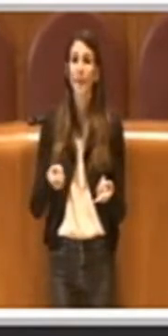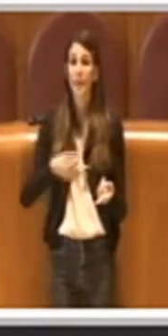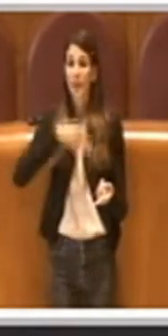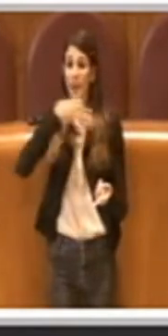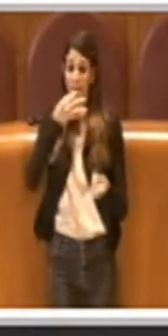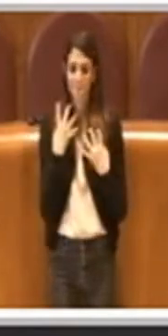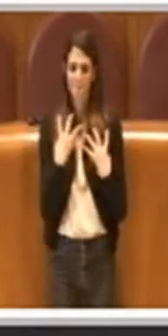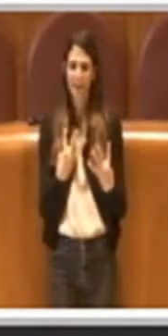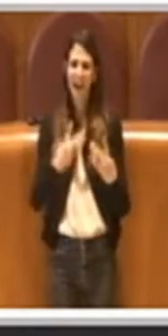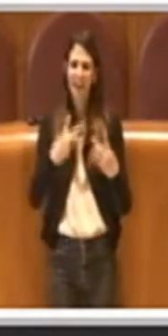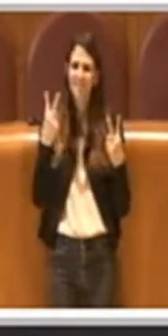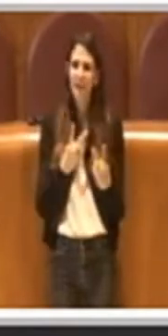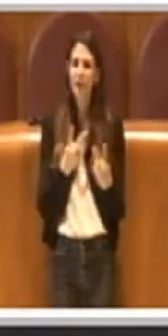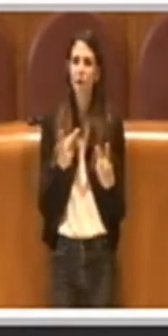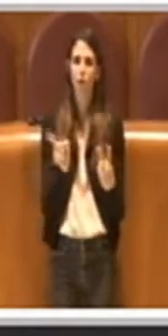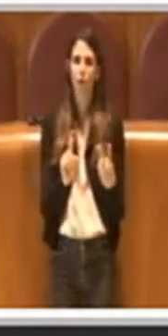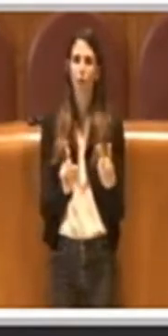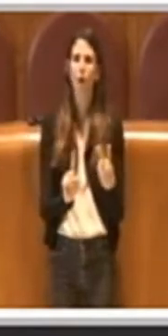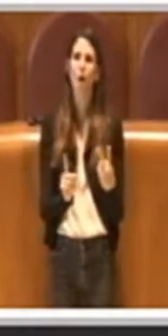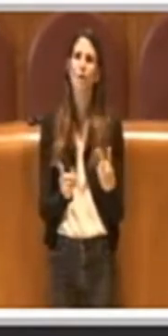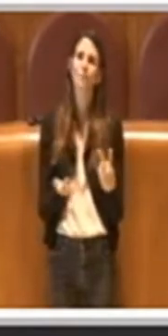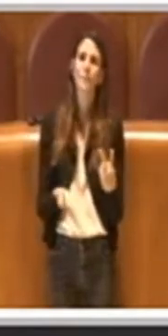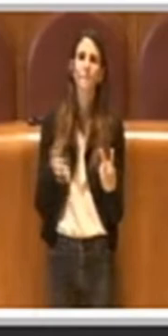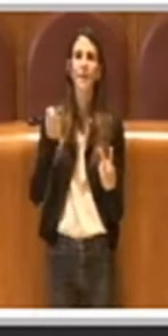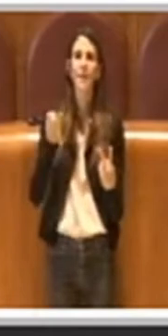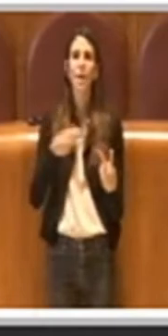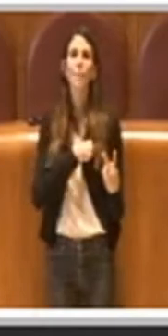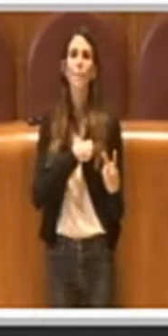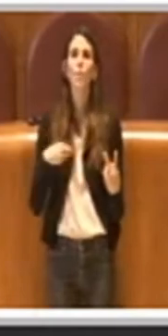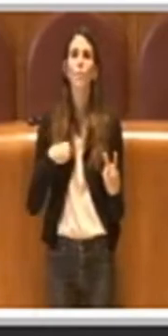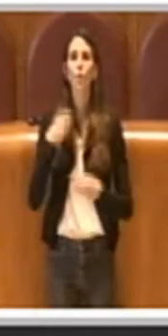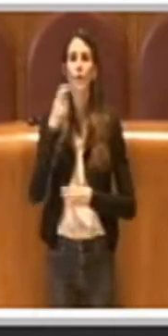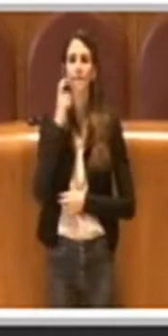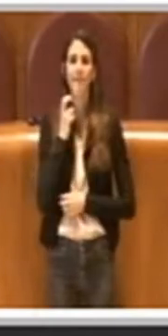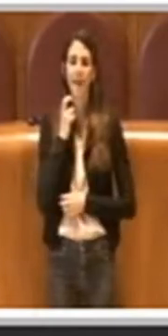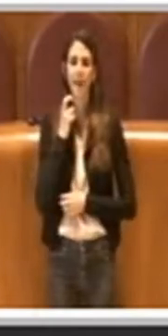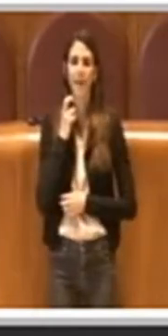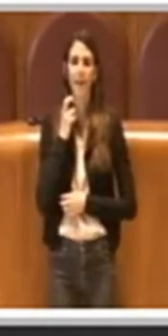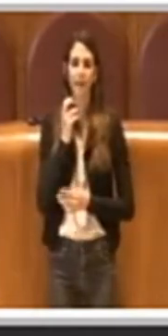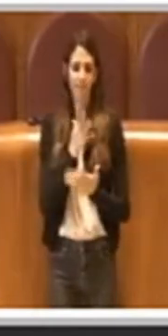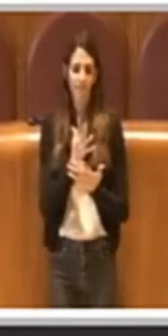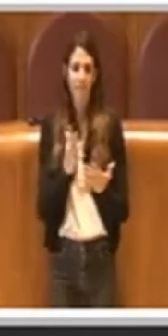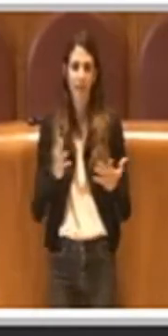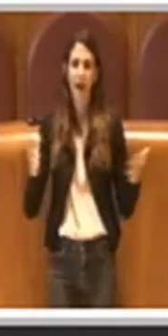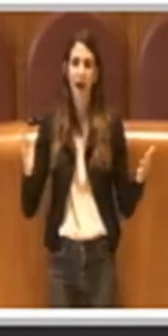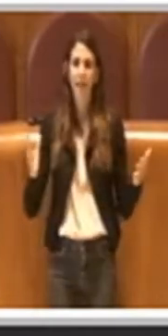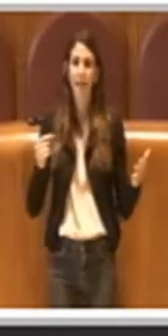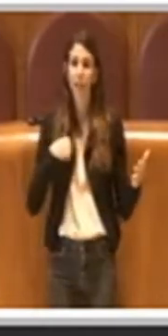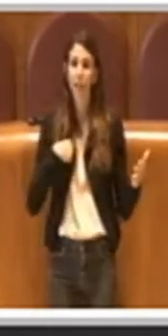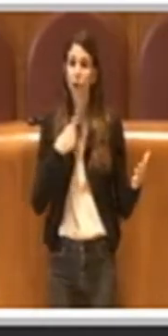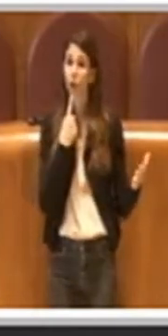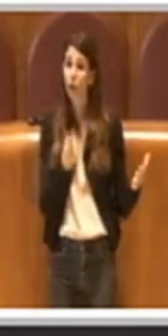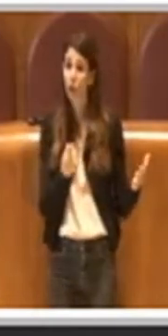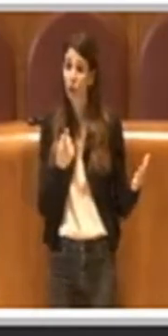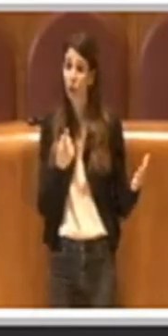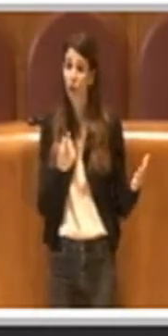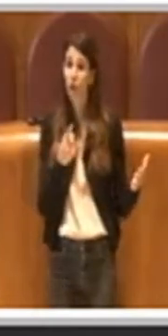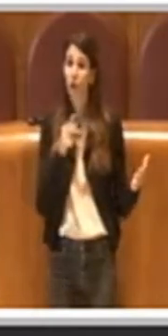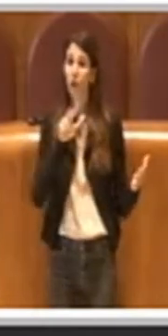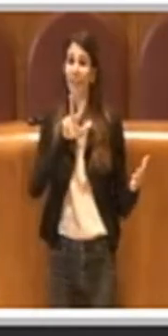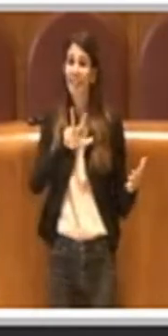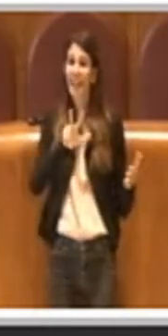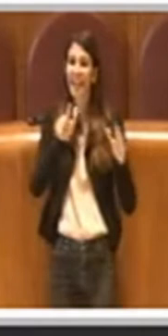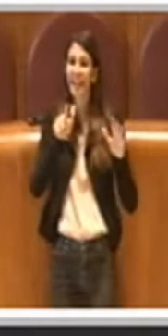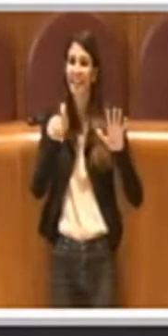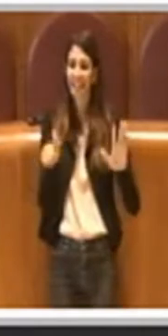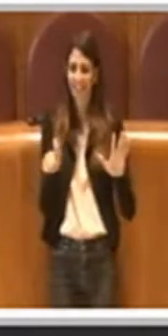saranno dei polmoni verdi, insomma molto estesi. Come ho sottolineato parliamo di 36 e ovviamente